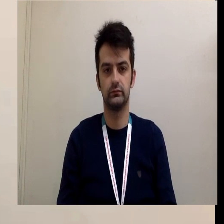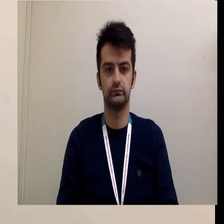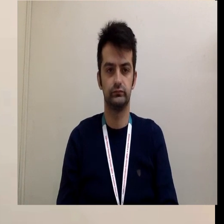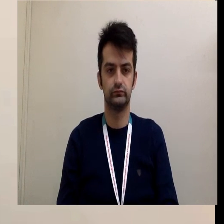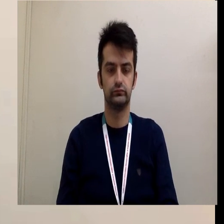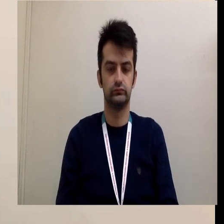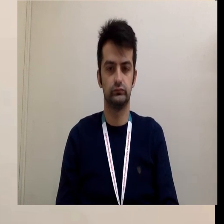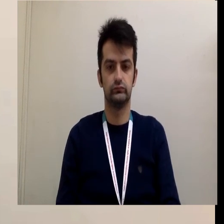Altyazı.K.